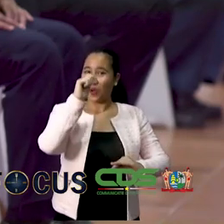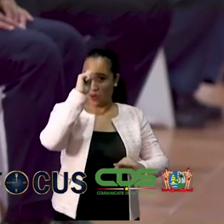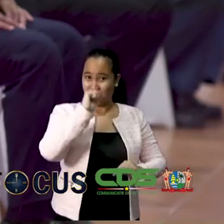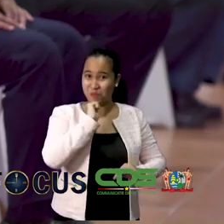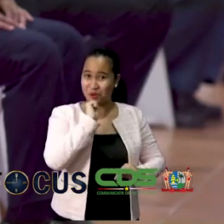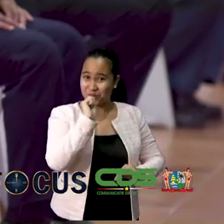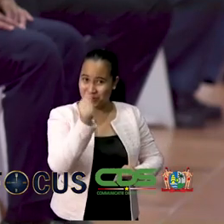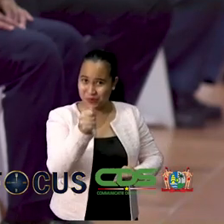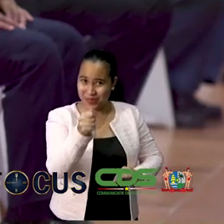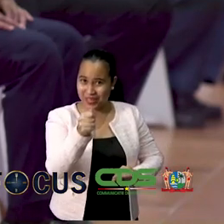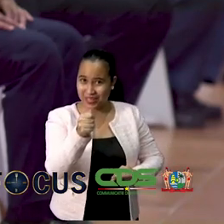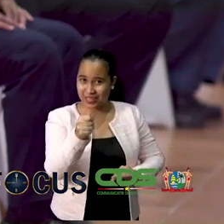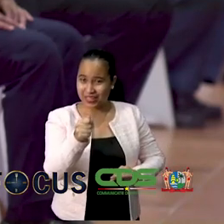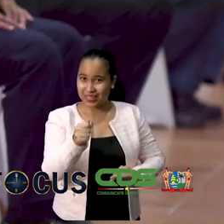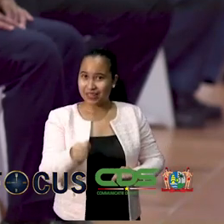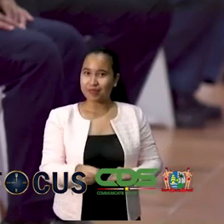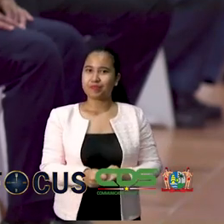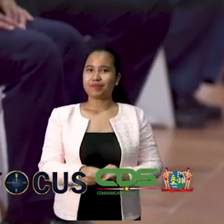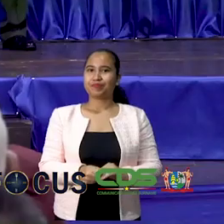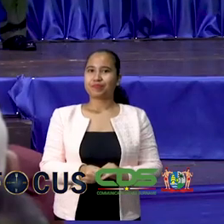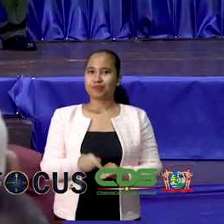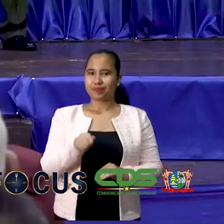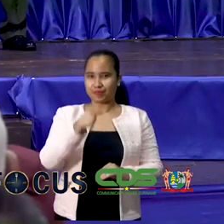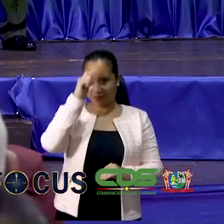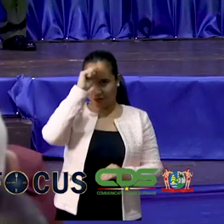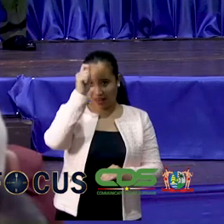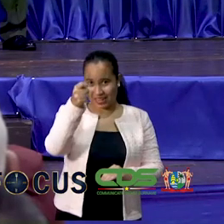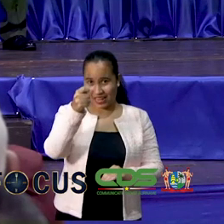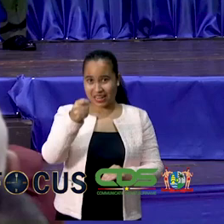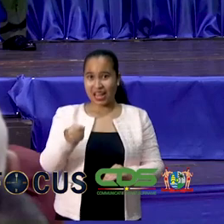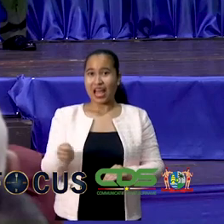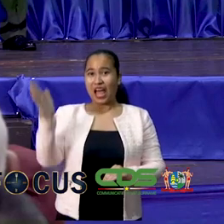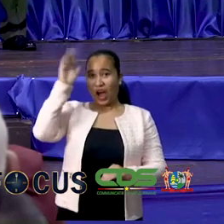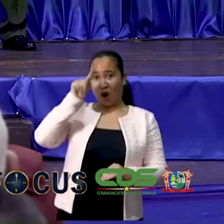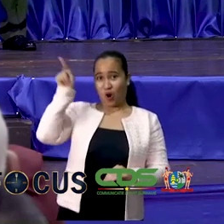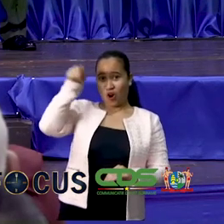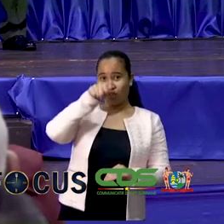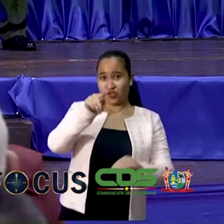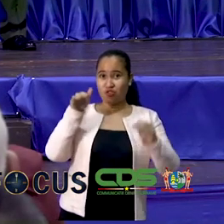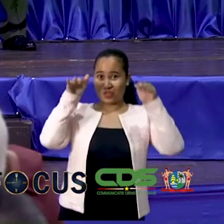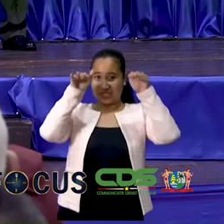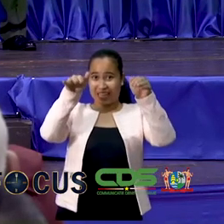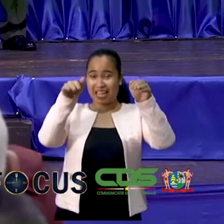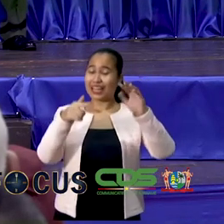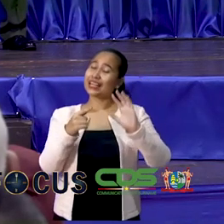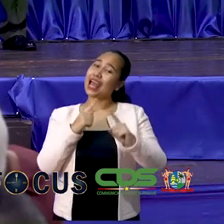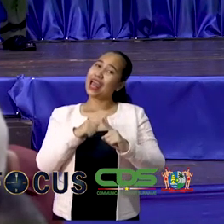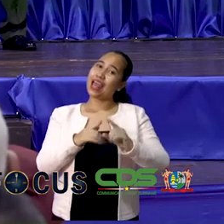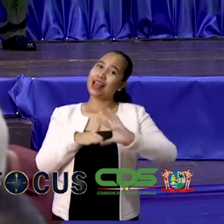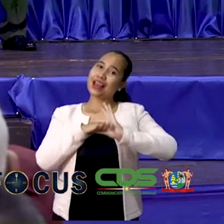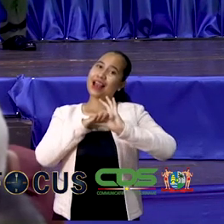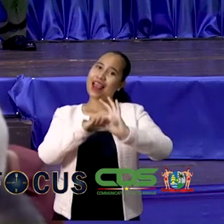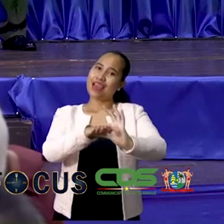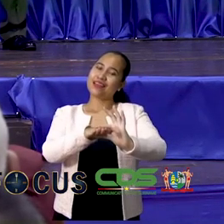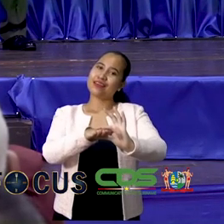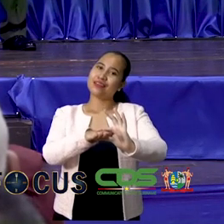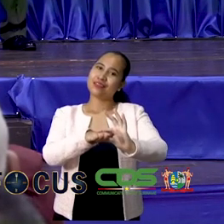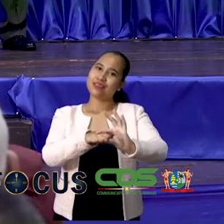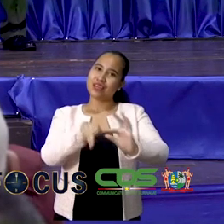installatie en mogen God u zegenen en mogen God u leiden in uw